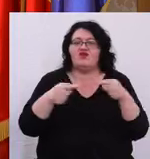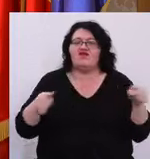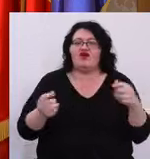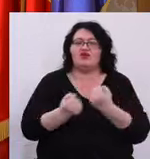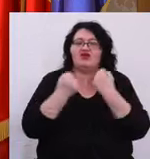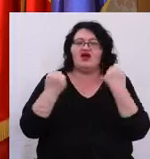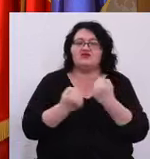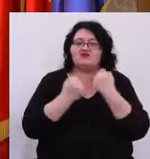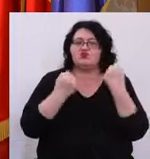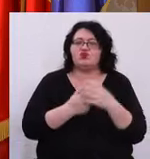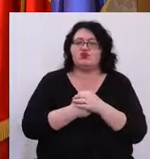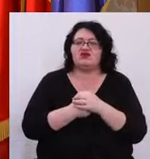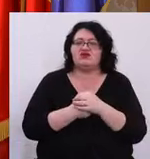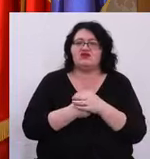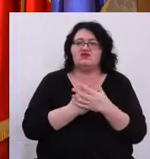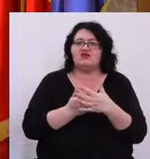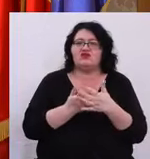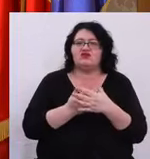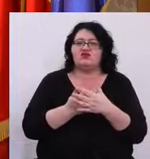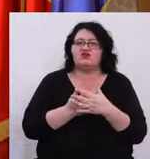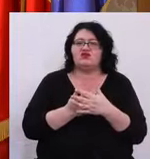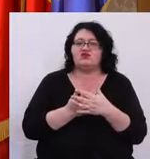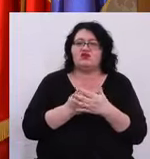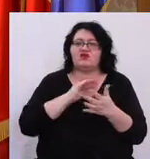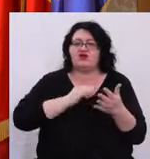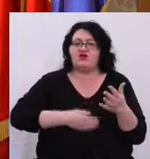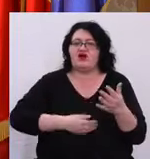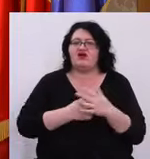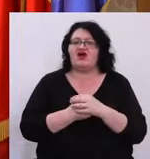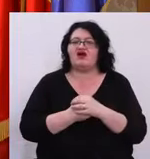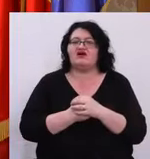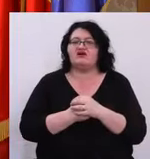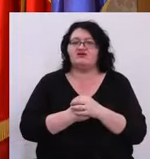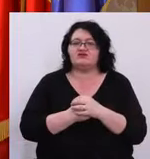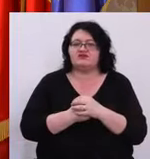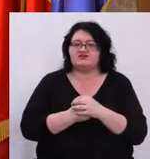de acțiuni a primăriei